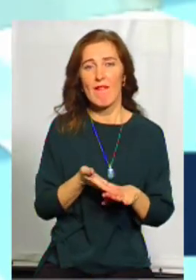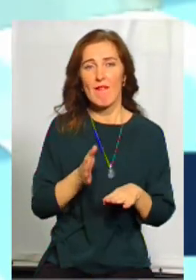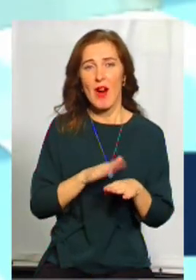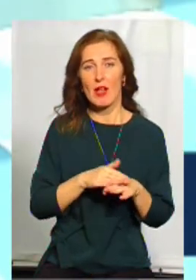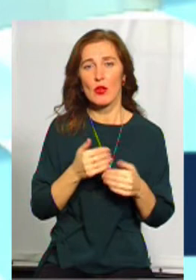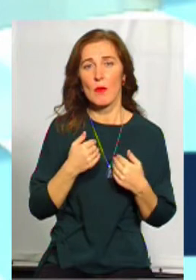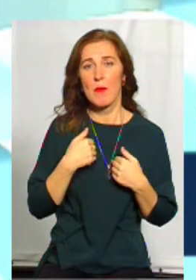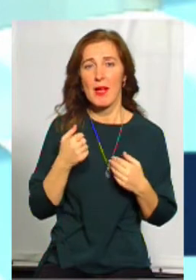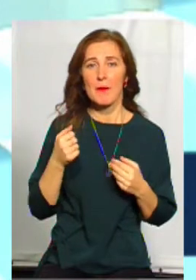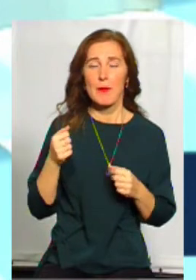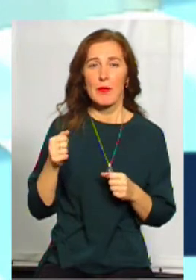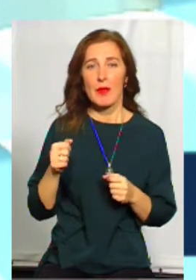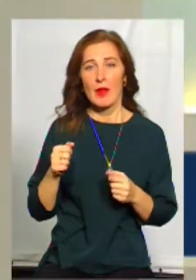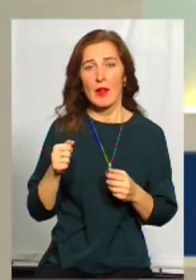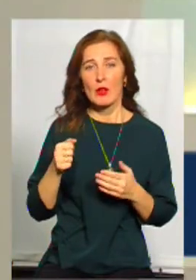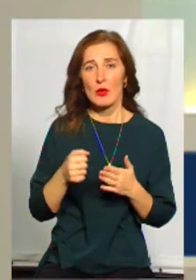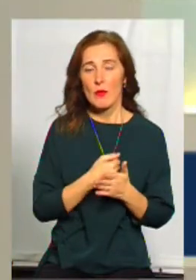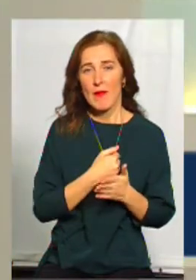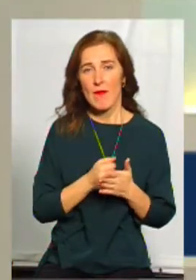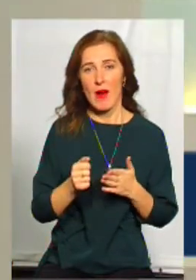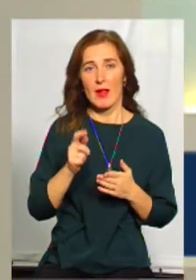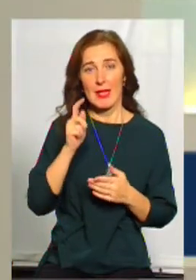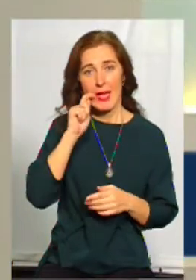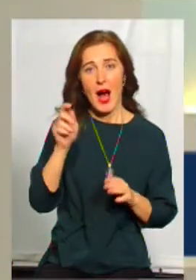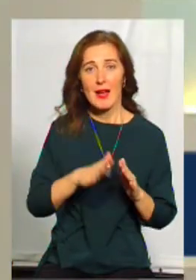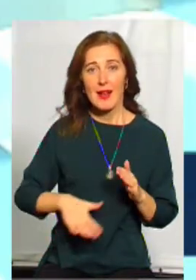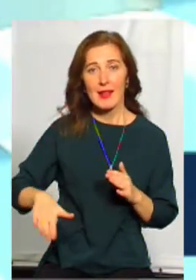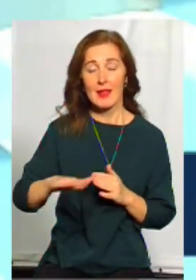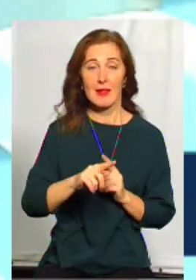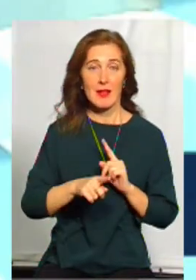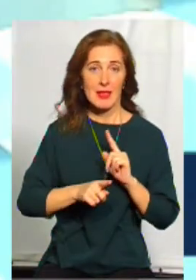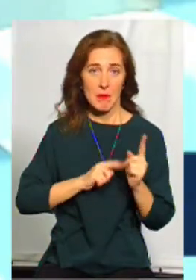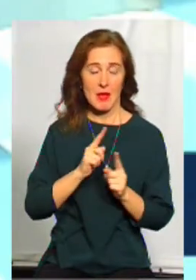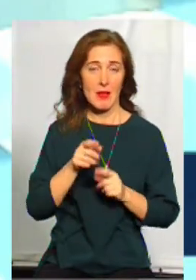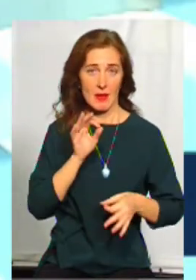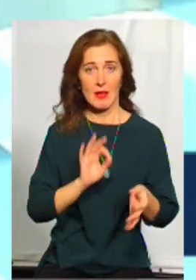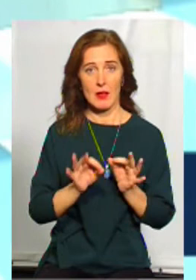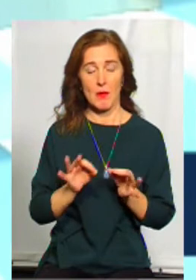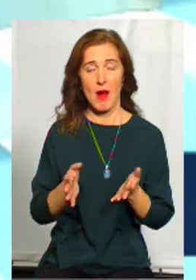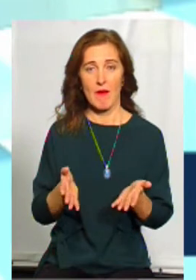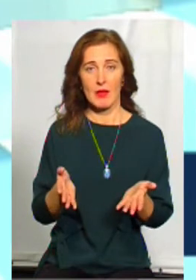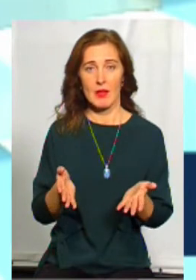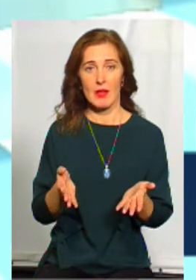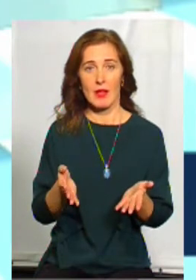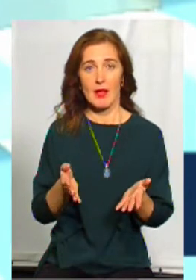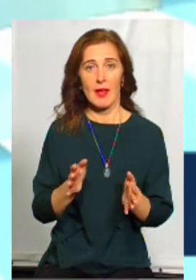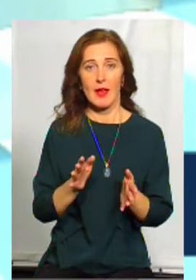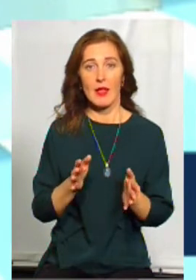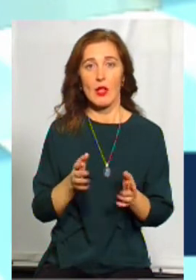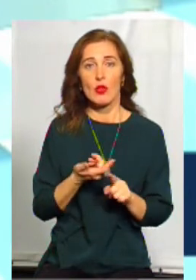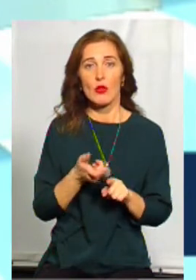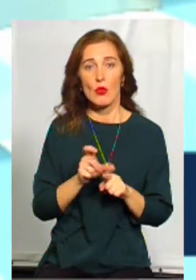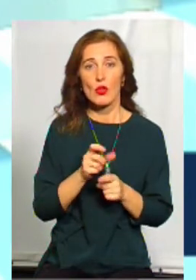руки, тобто країна змінилася насправді, країна змінилася і не так дуже такою важкою